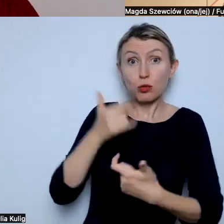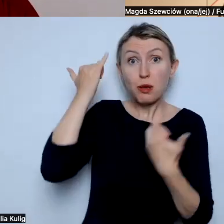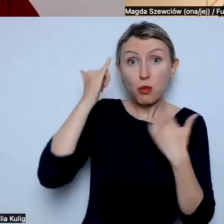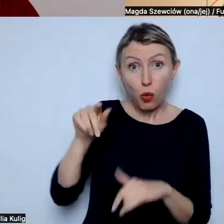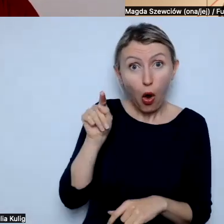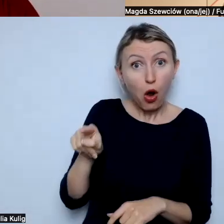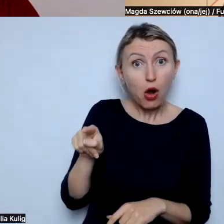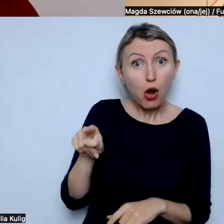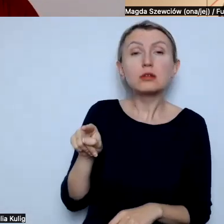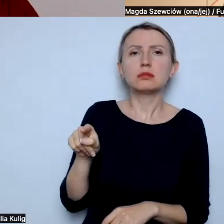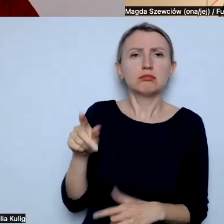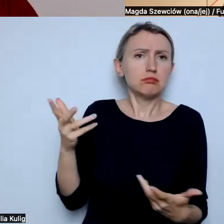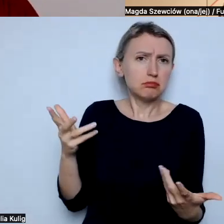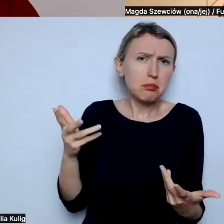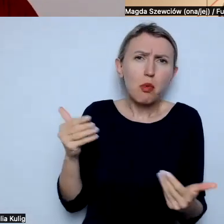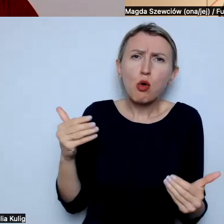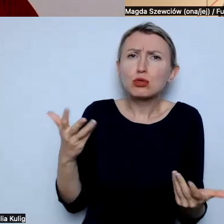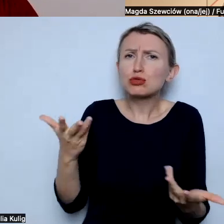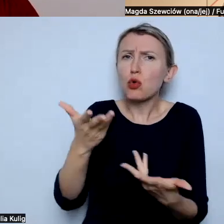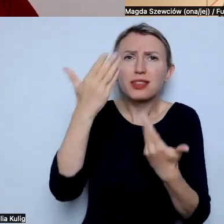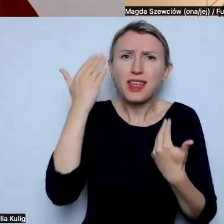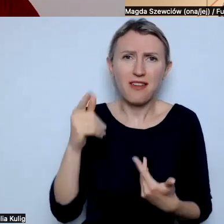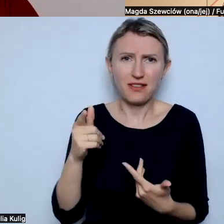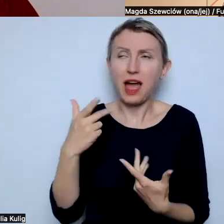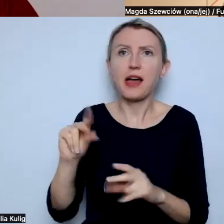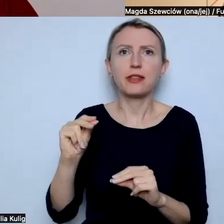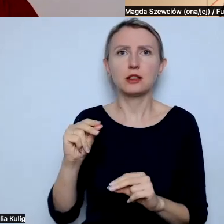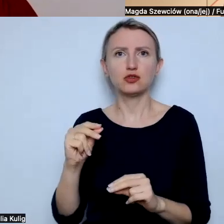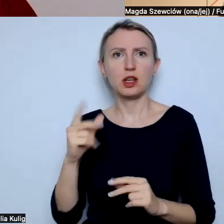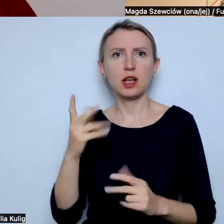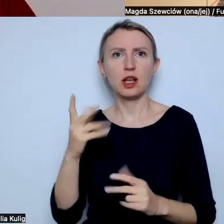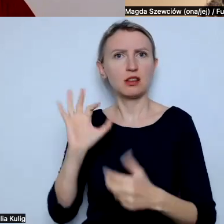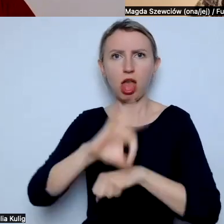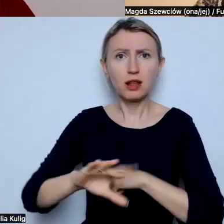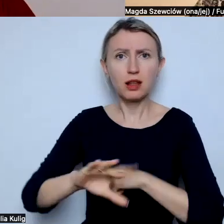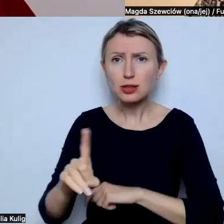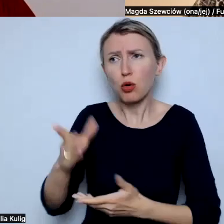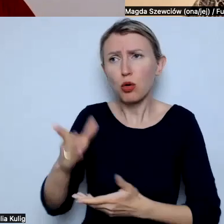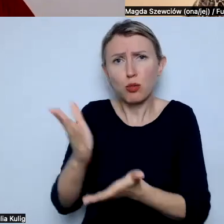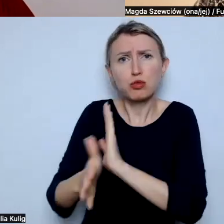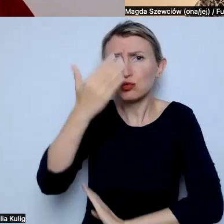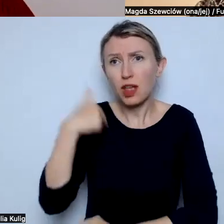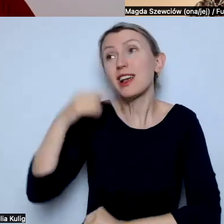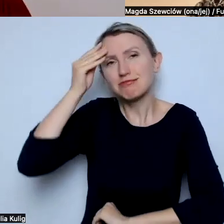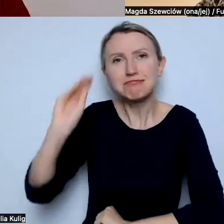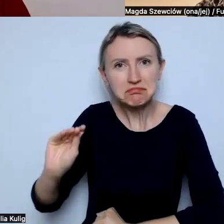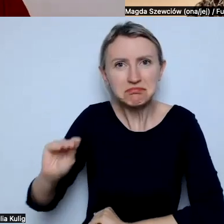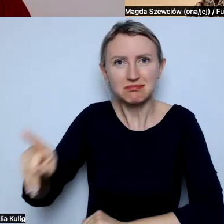może po prostu nie wie. A nie, że miał intencję kogoś skrzywdzić złym słowem. Mhm.